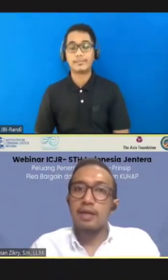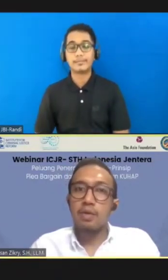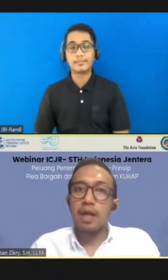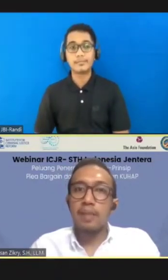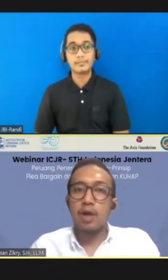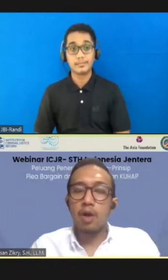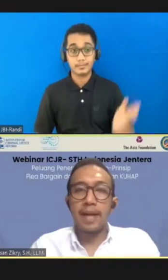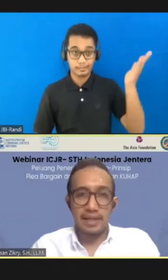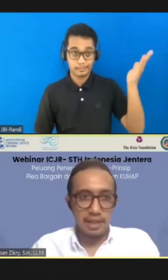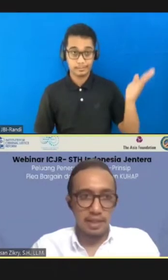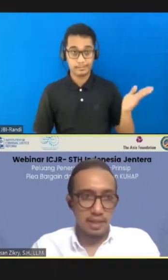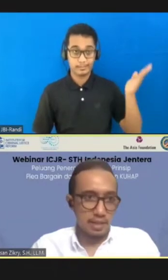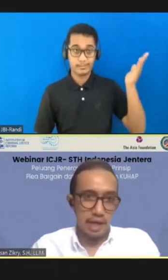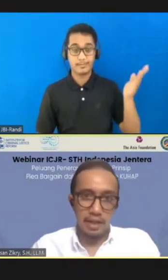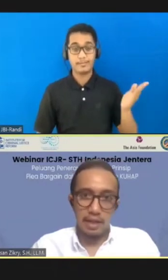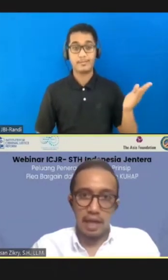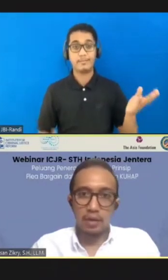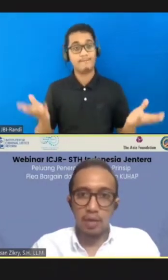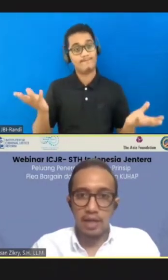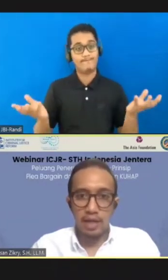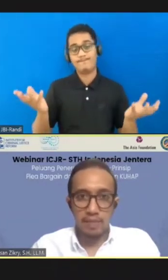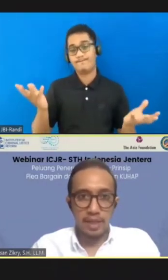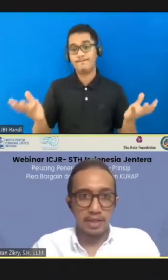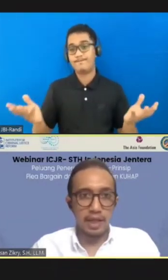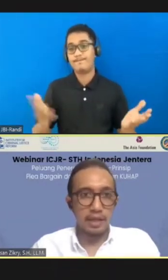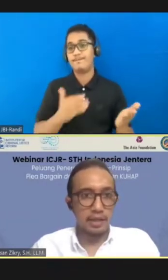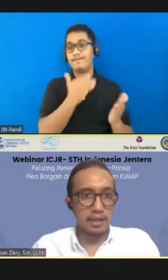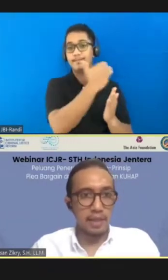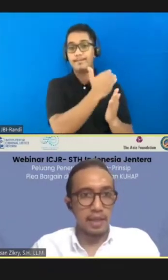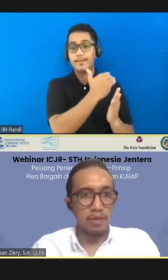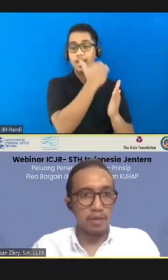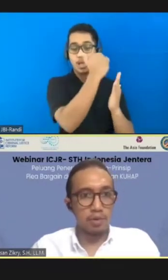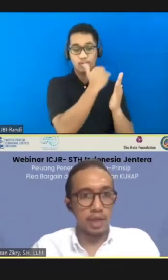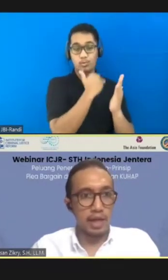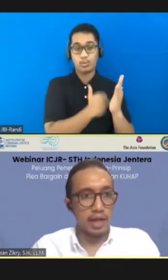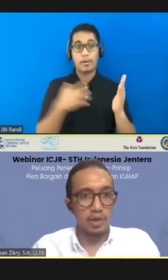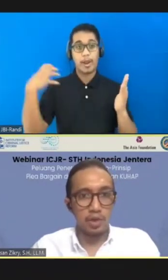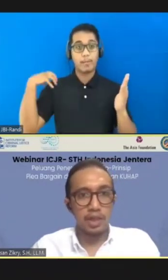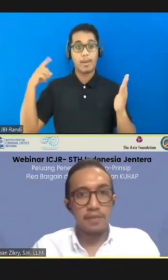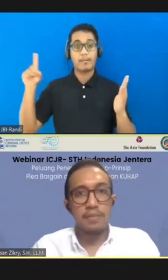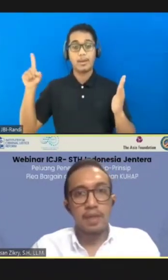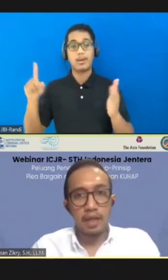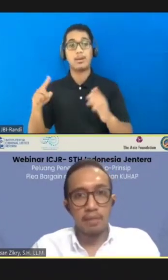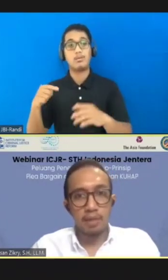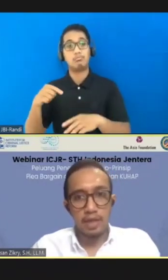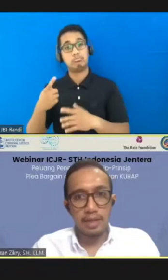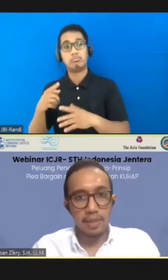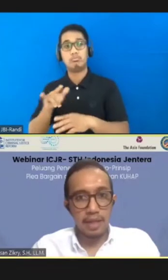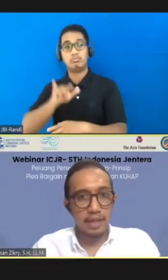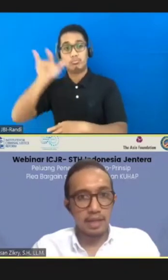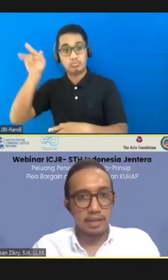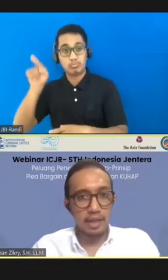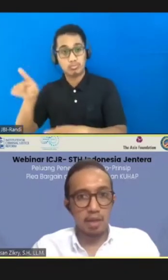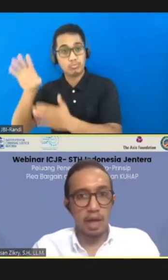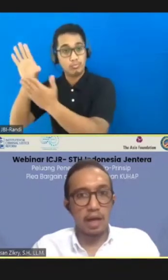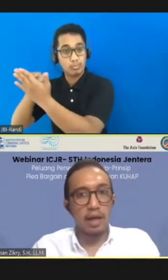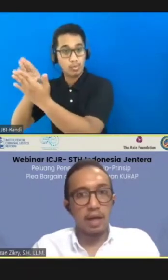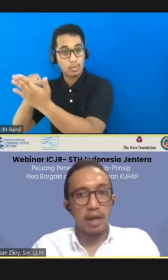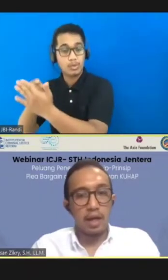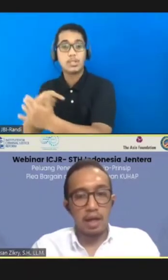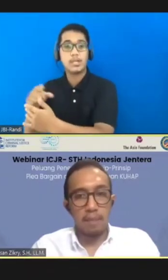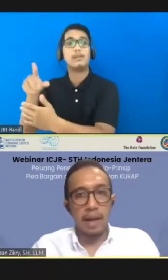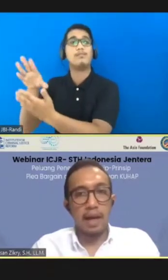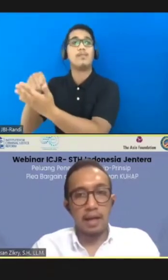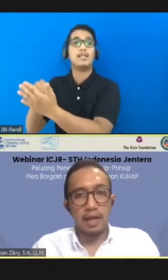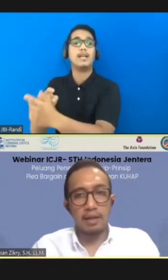kurang lebih komparasi dari aturan di Amerika Serikat yang saya pelajari dulu waktu saya studi, dan kebetulan saya belajar dari salah seorang